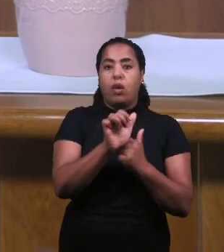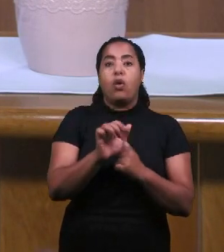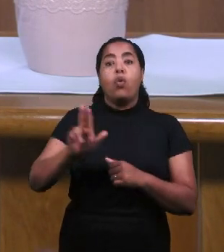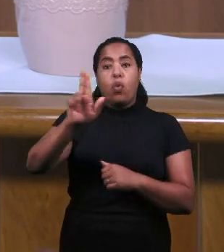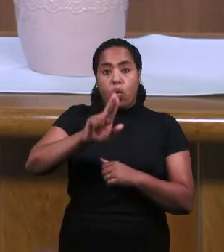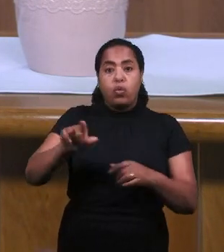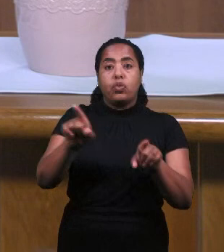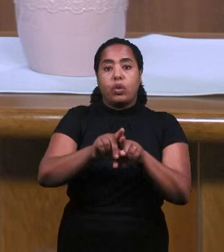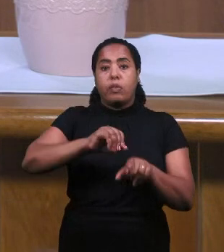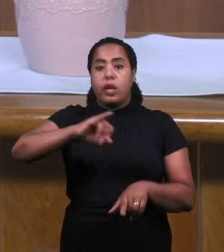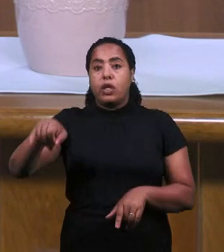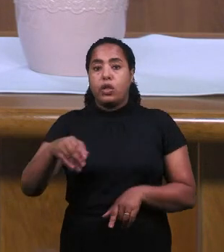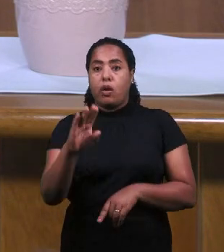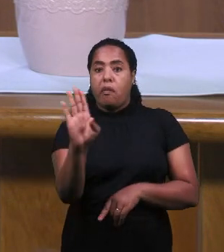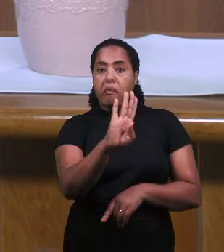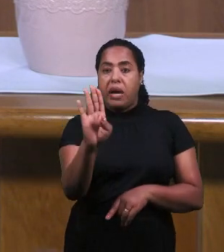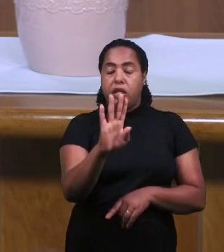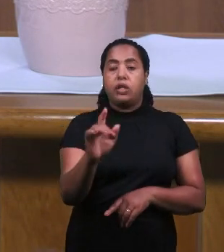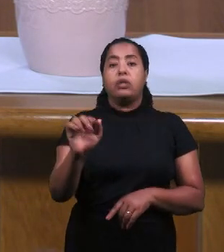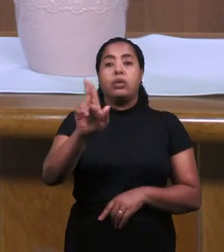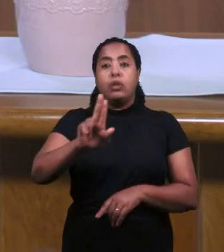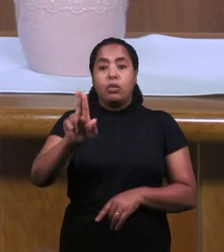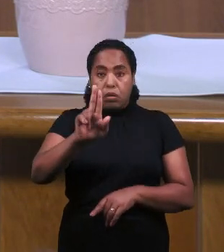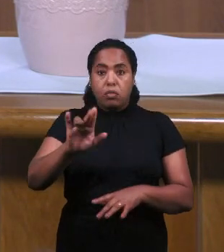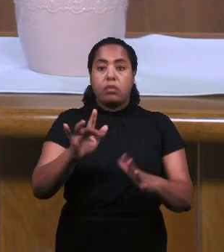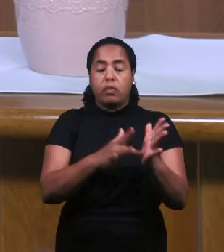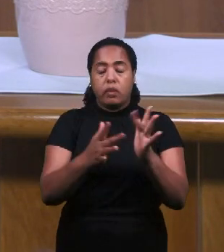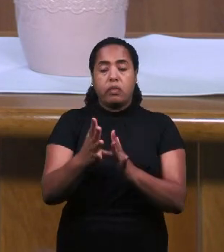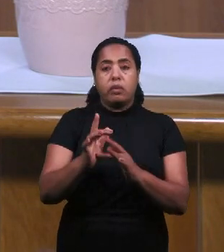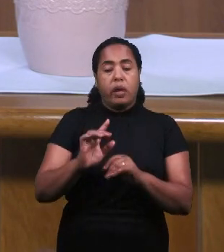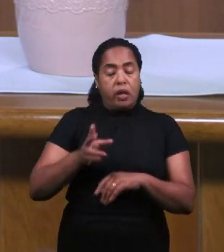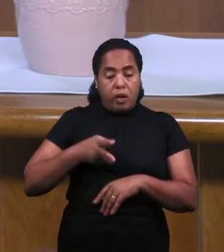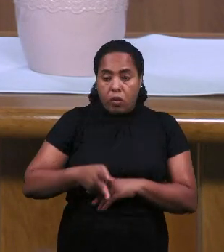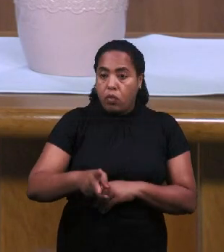Использовал Иоанна Крестителя Иисуса